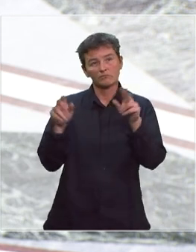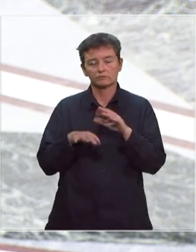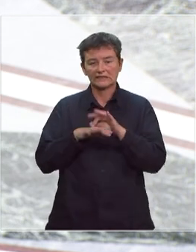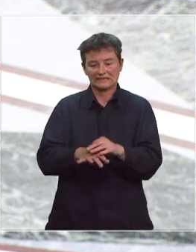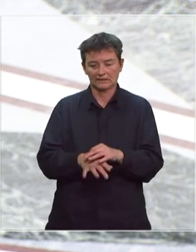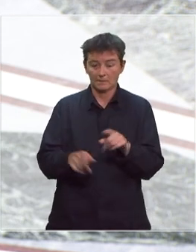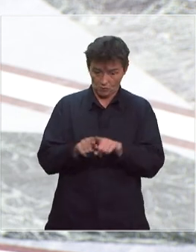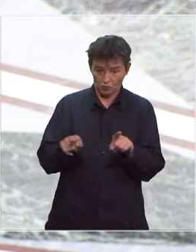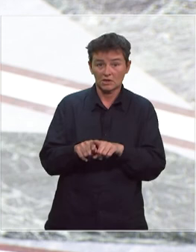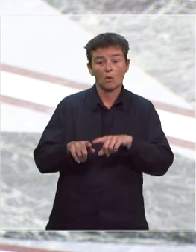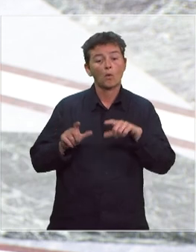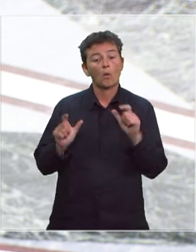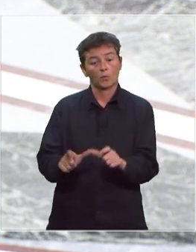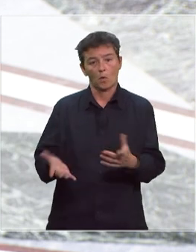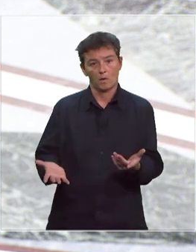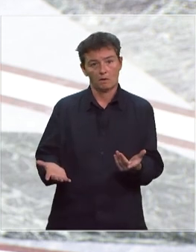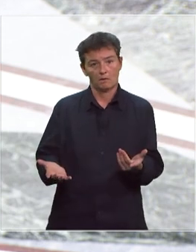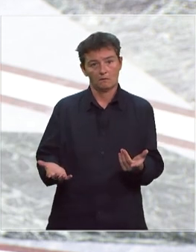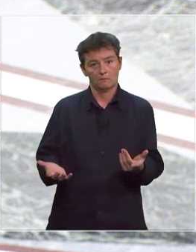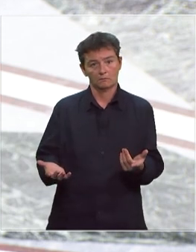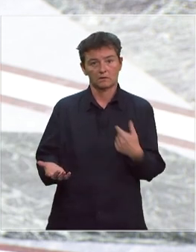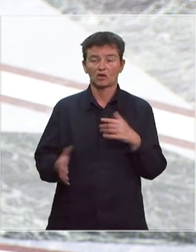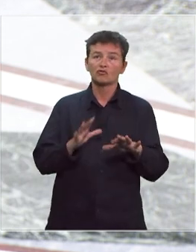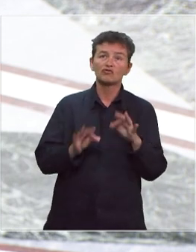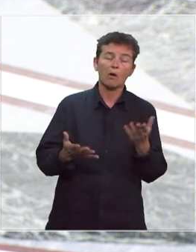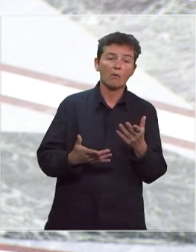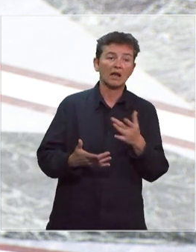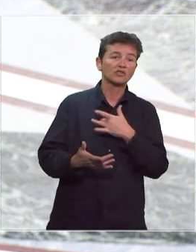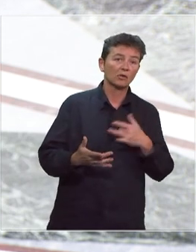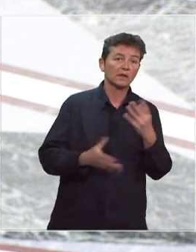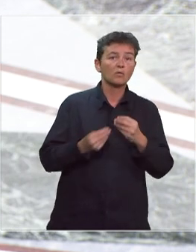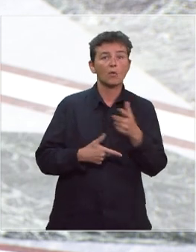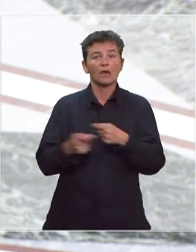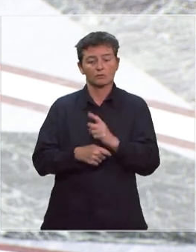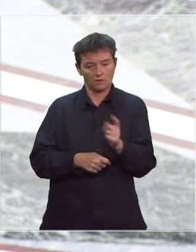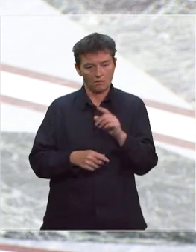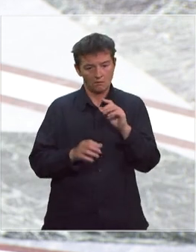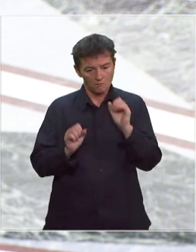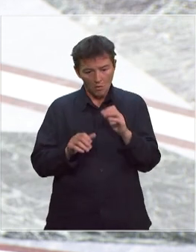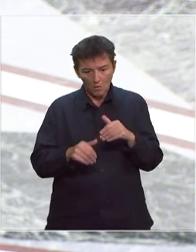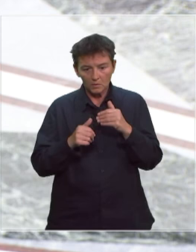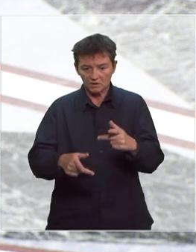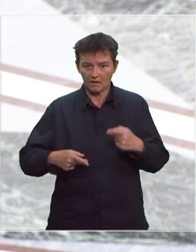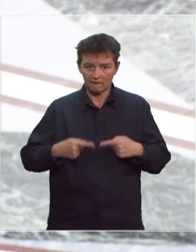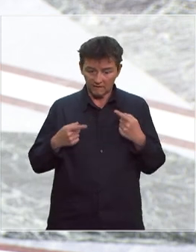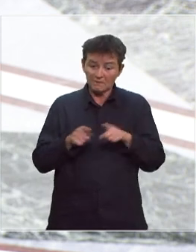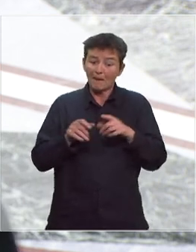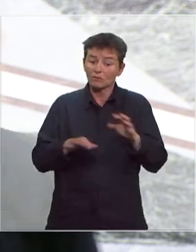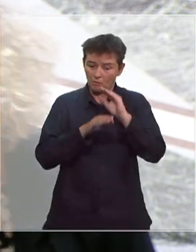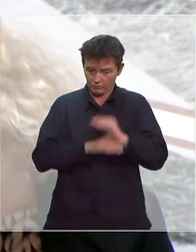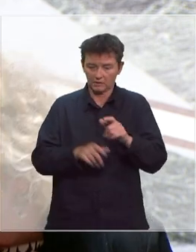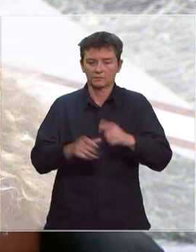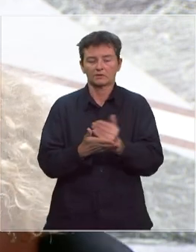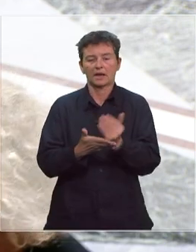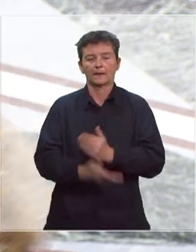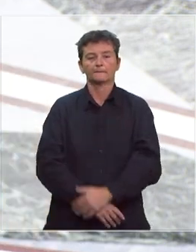mais nous les contrôlons aussi. Et donc, le choix n'est pas économie ou santé, mais continuer la vie des Français et en même temps protéger les salariés.